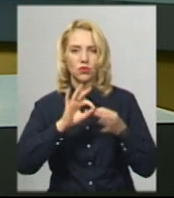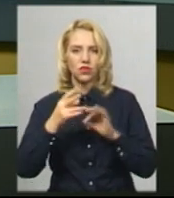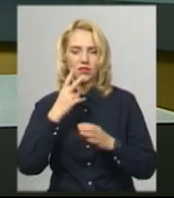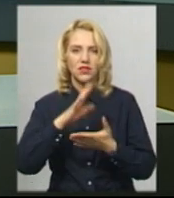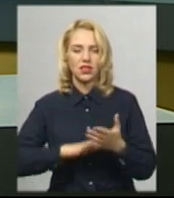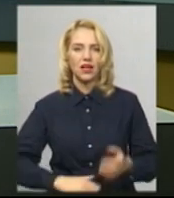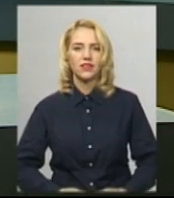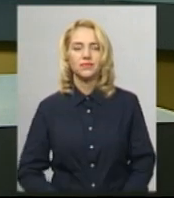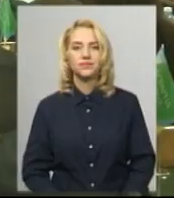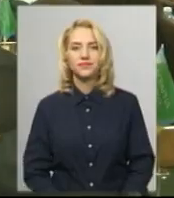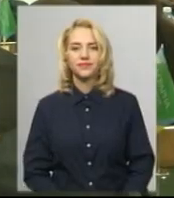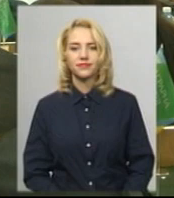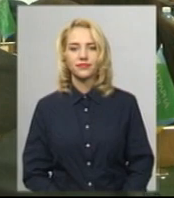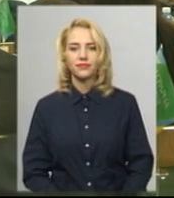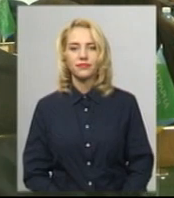далі у сюжеті.